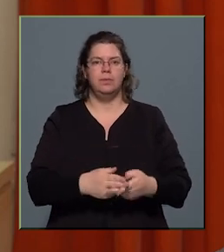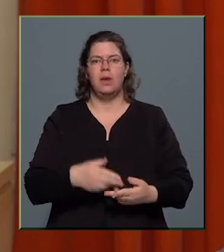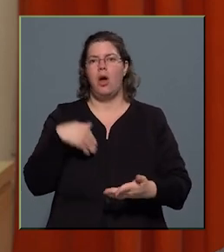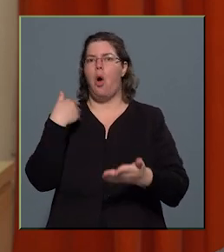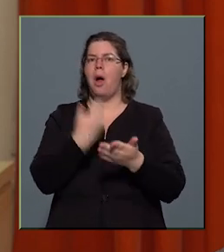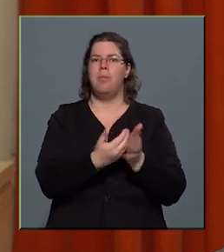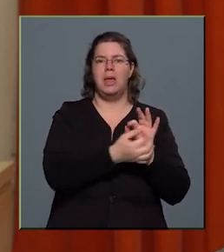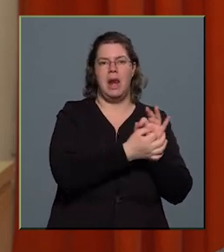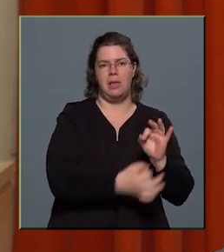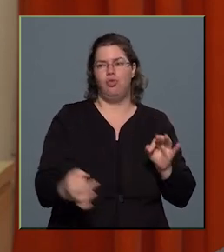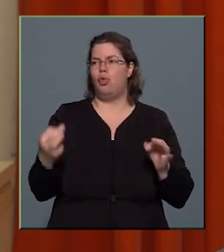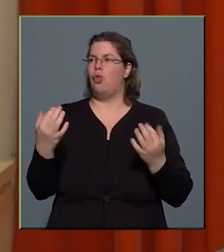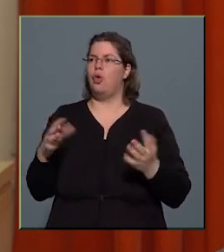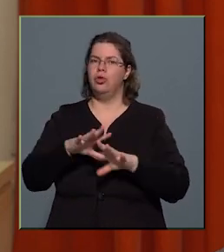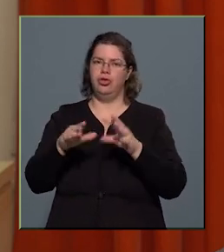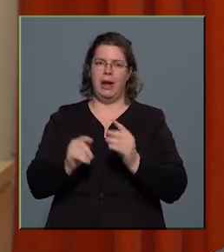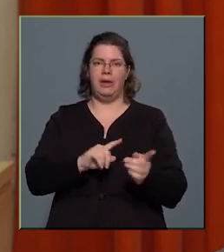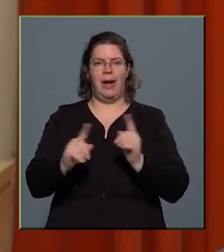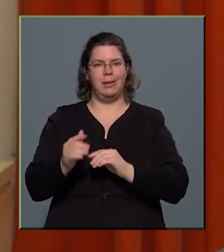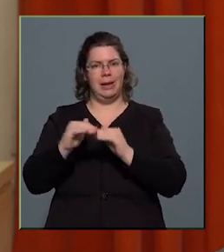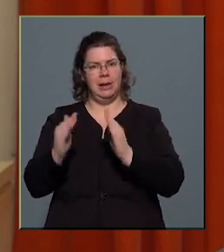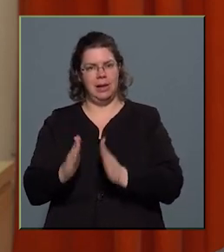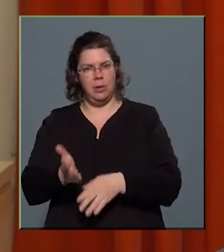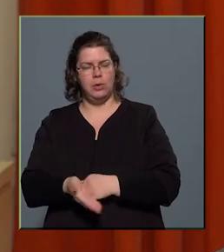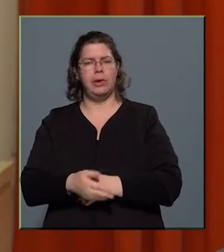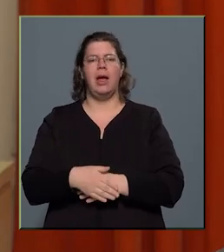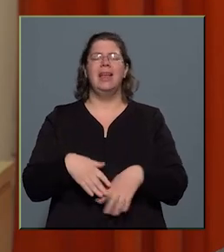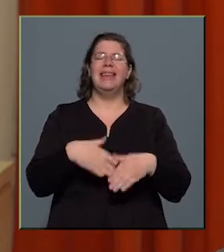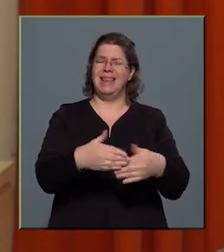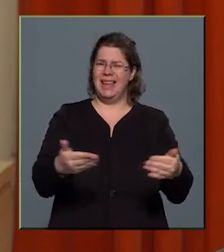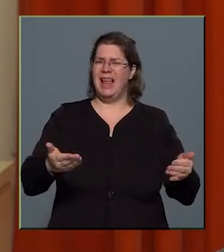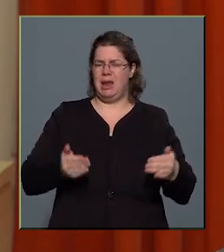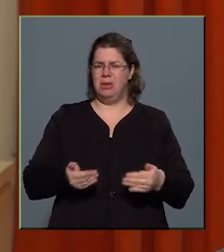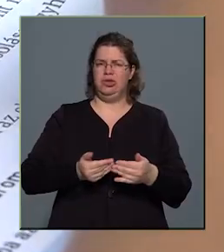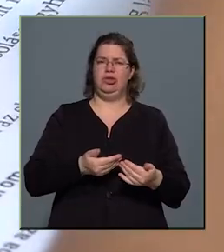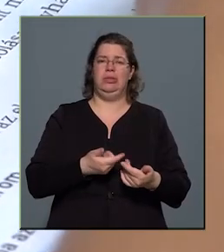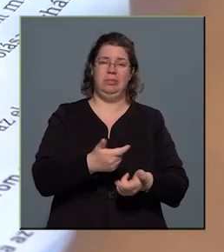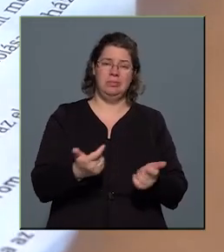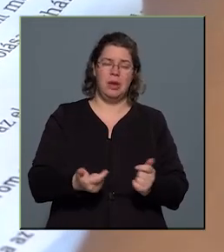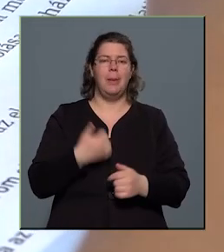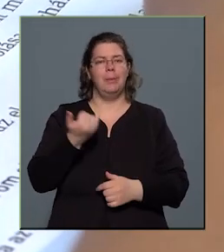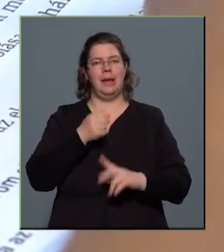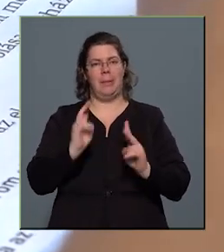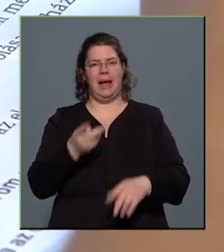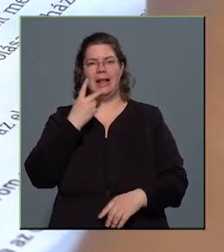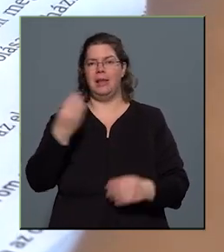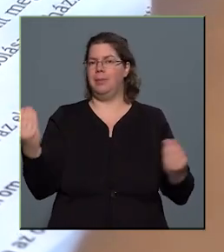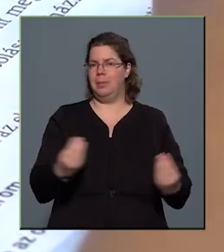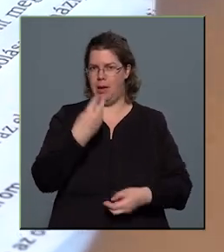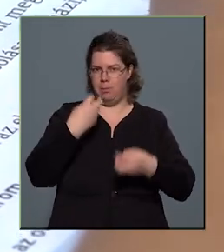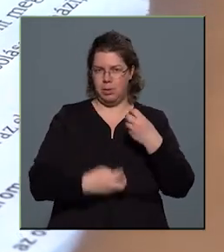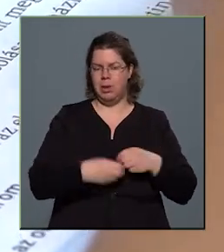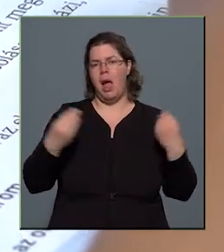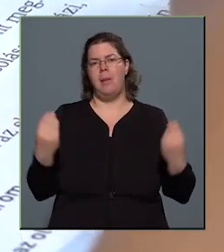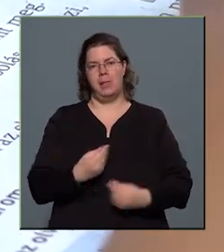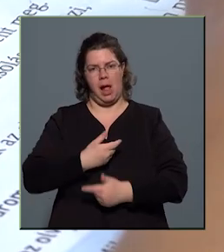halbérlettől elkezdve a családok átmeneti otthoni, tehát széles a paletta, mindig meg kell nézni, hogy mi a probléma, mik